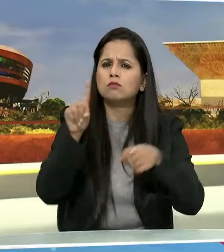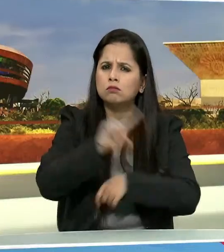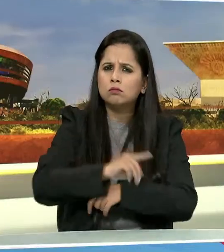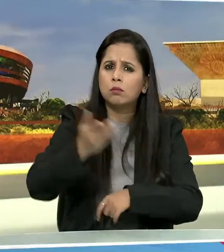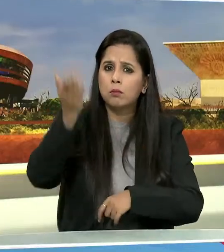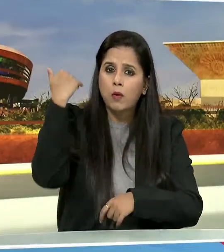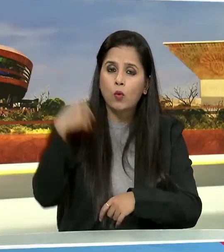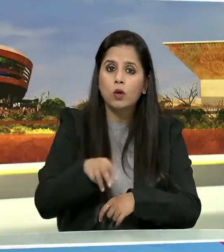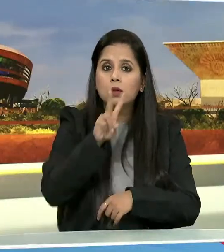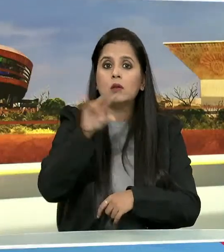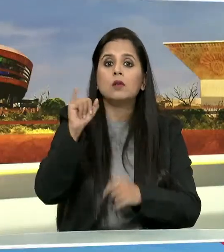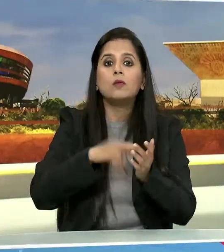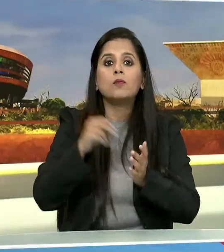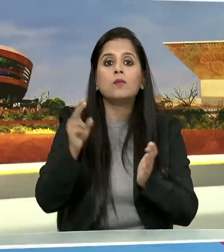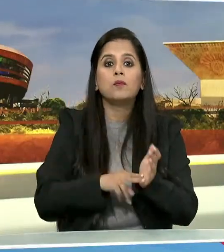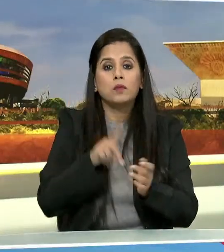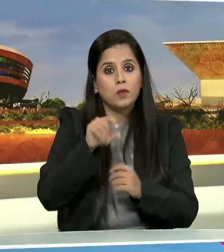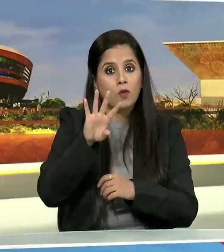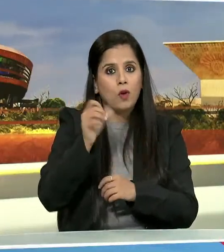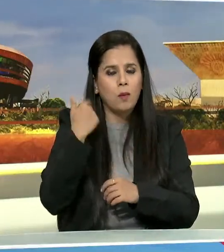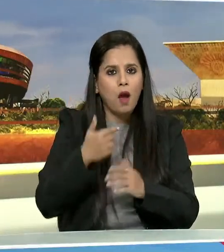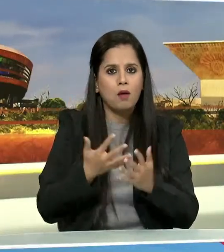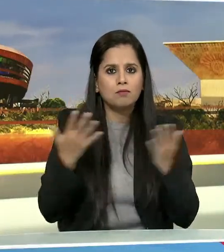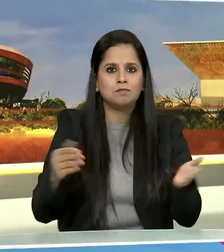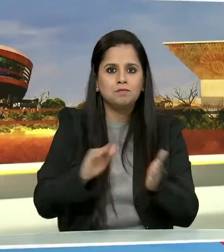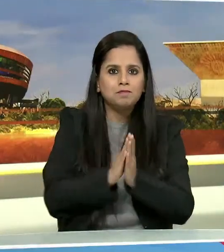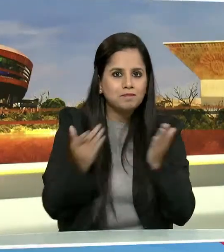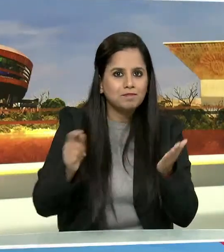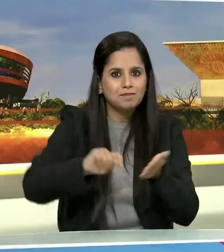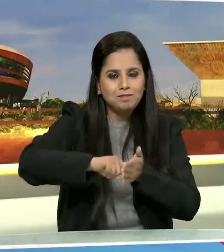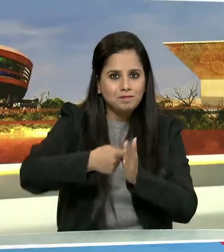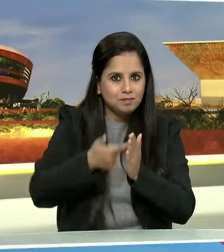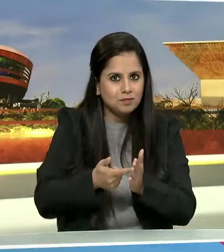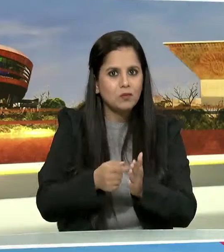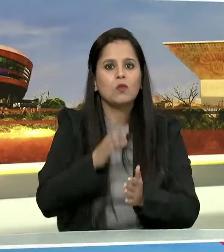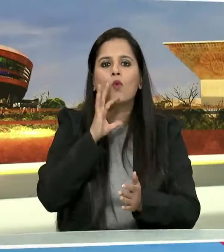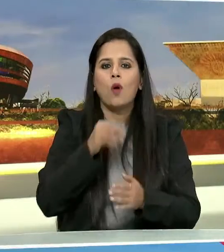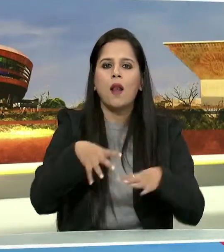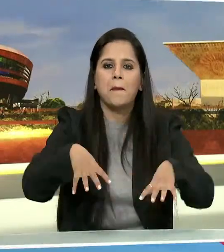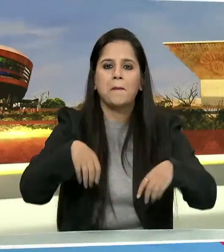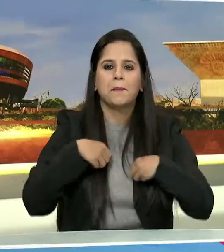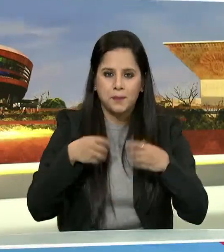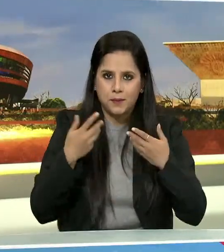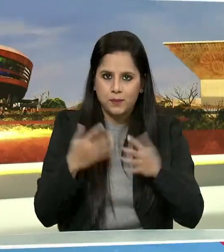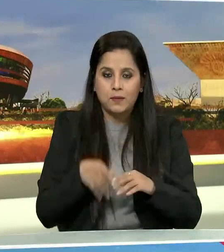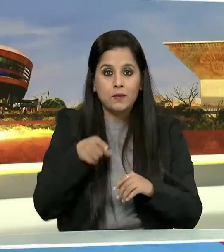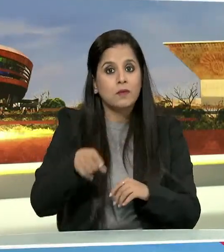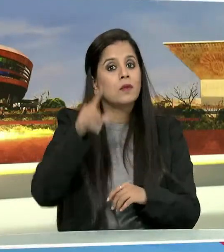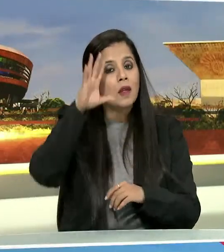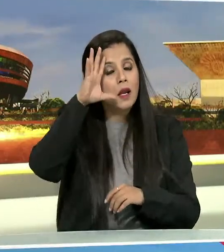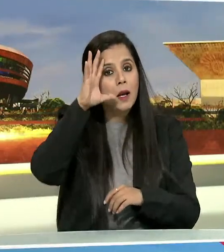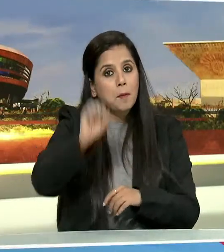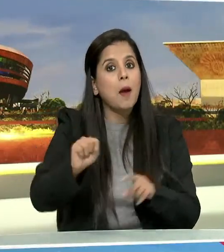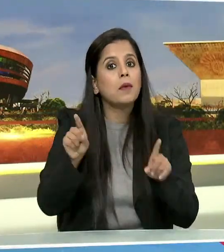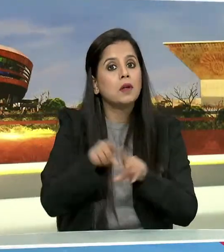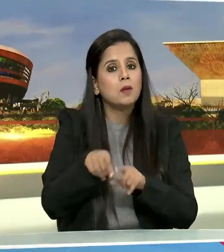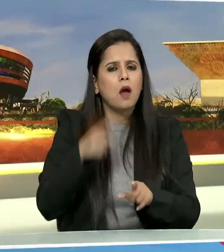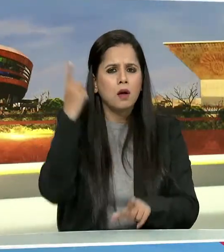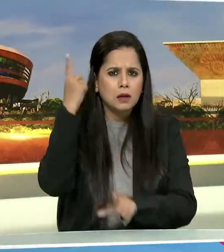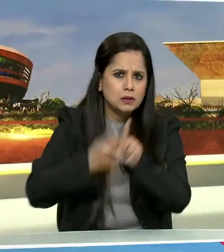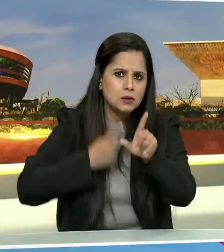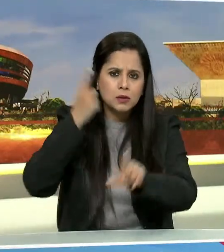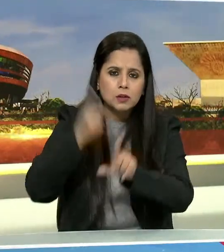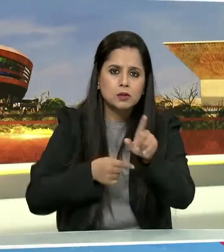सम्विधान बनकर पूरा हुआ और उसे अपनाया गया इसी दिन की याद में हर